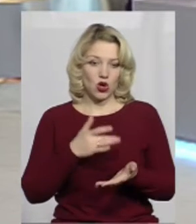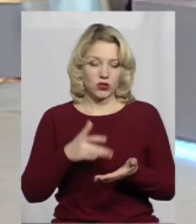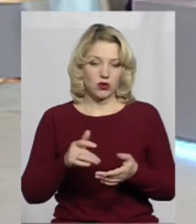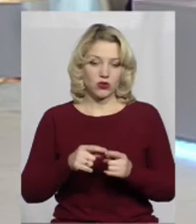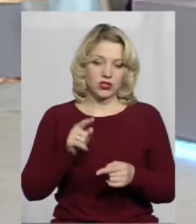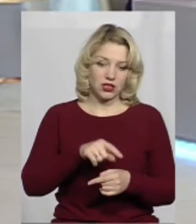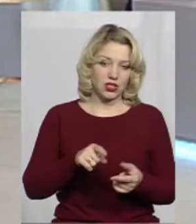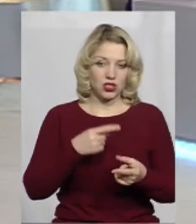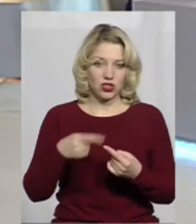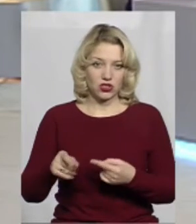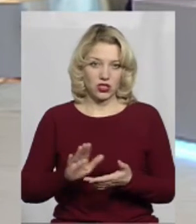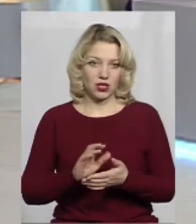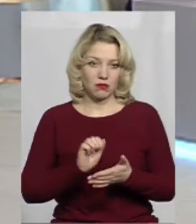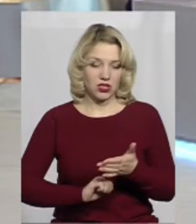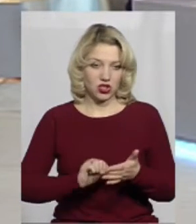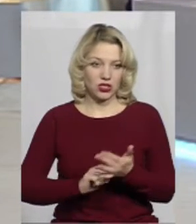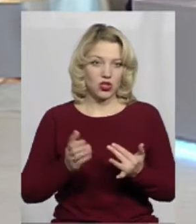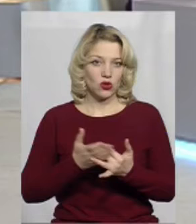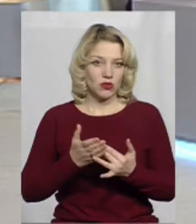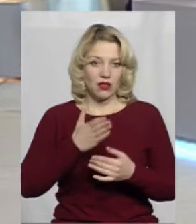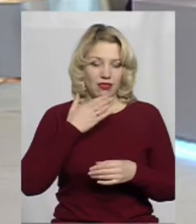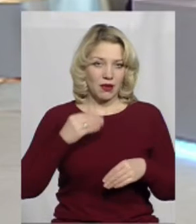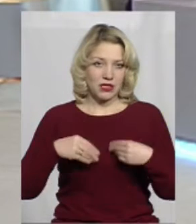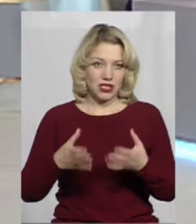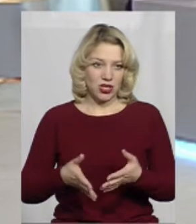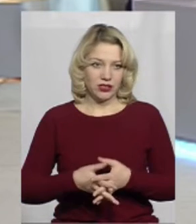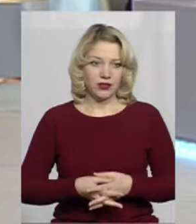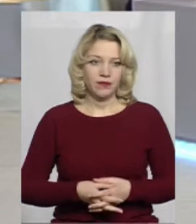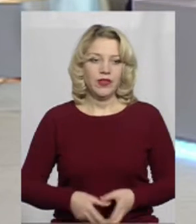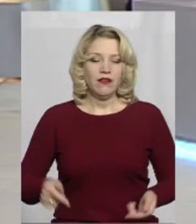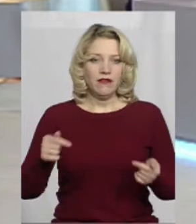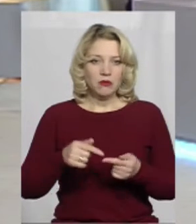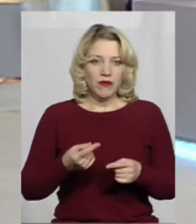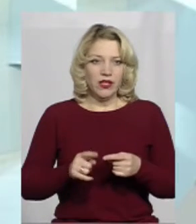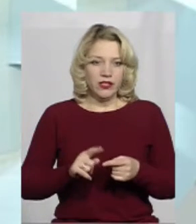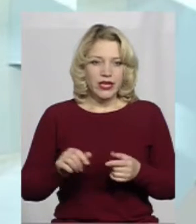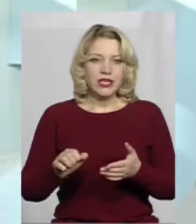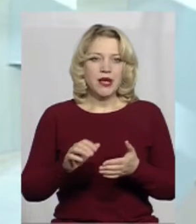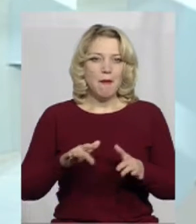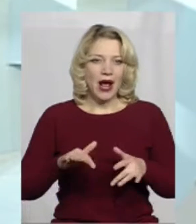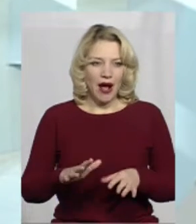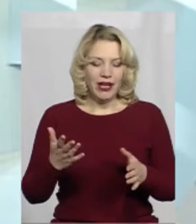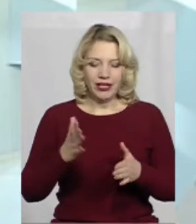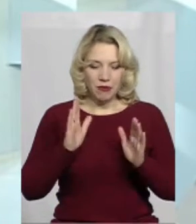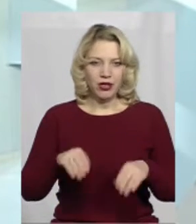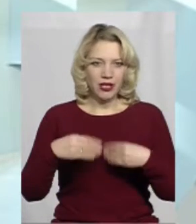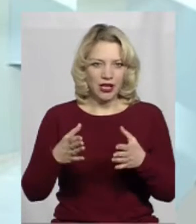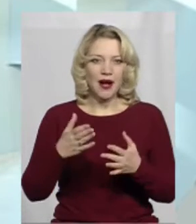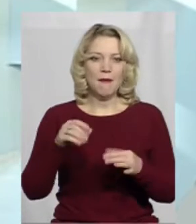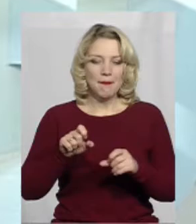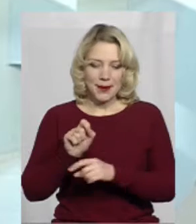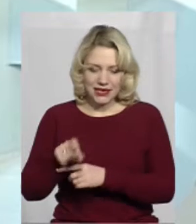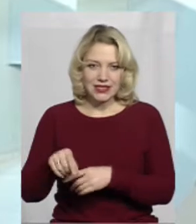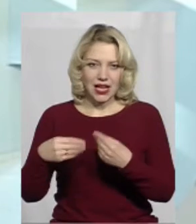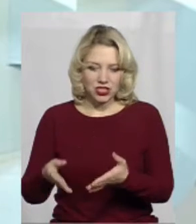з тих чи інших причин субсидія не призначається. Відповідно всі справи, по яких буде здійснено призначення житлових